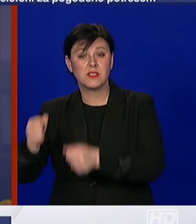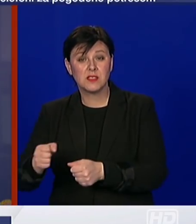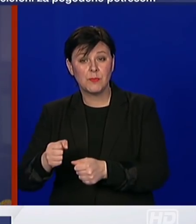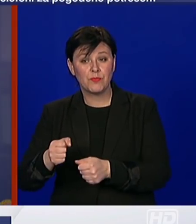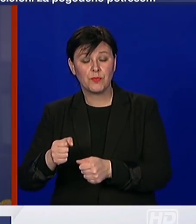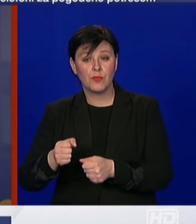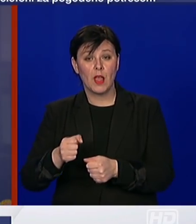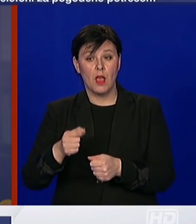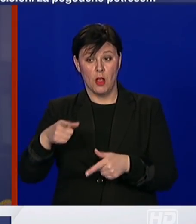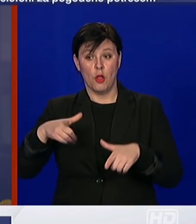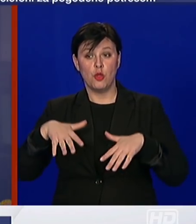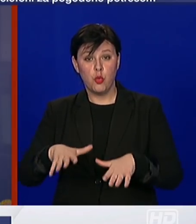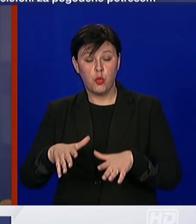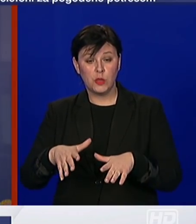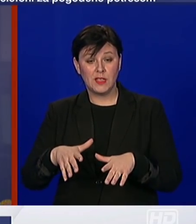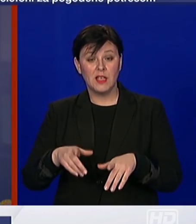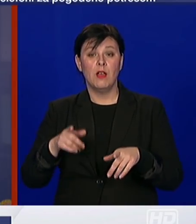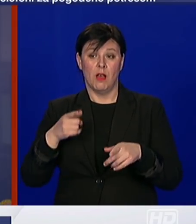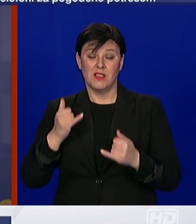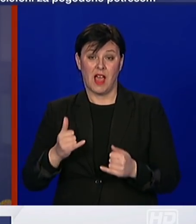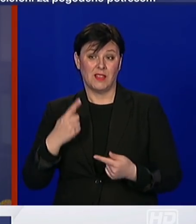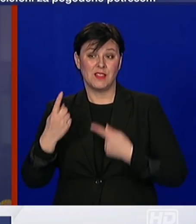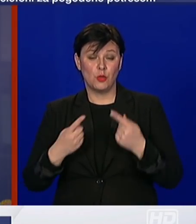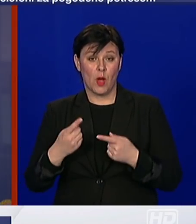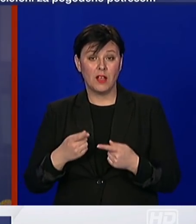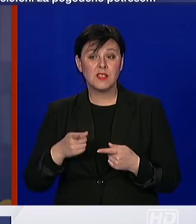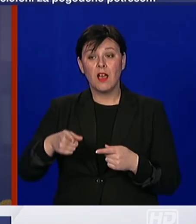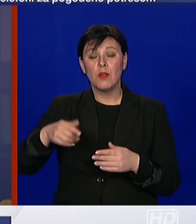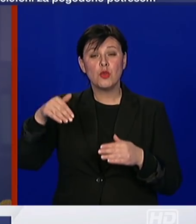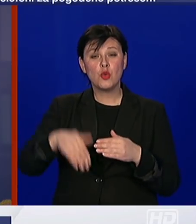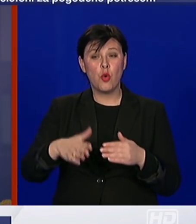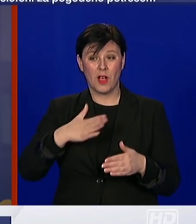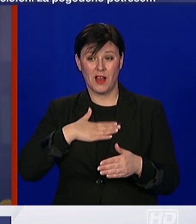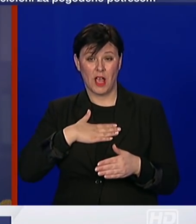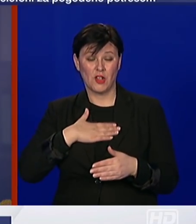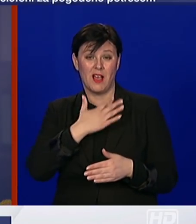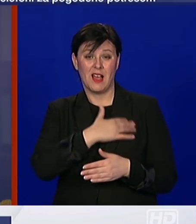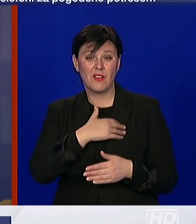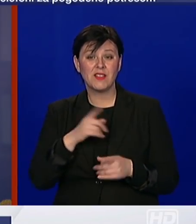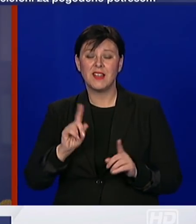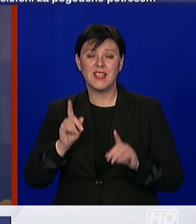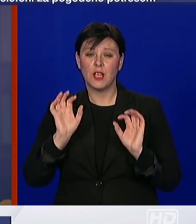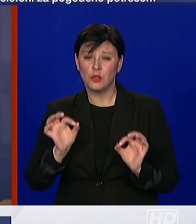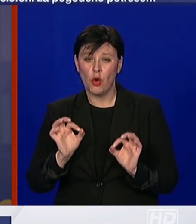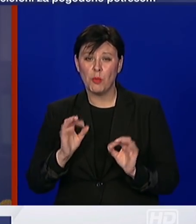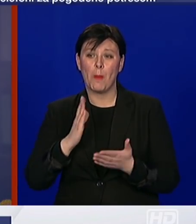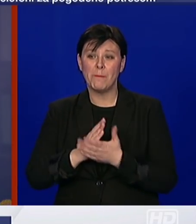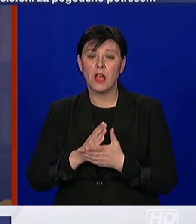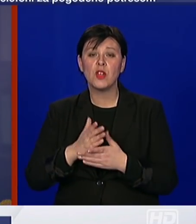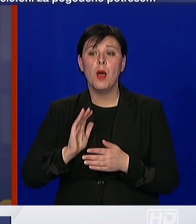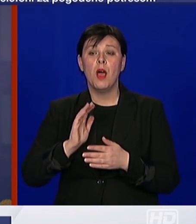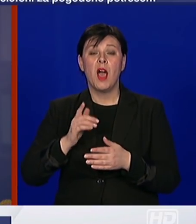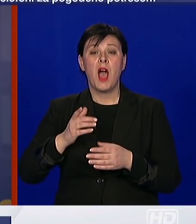u normalnom životu i drugih teških bolestnika na kranjem jugu naše Hrvatske nije optimalan putem vozila hitne